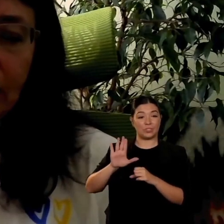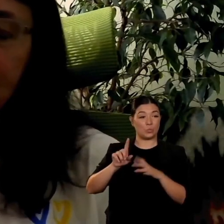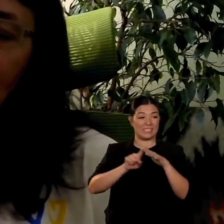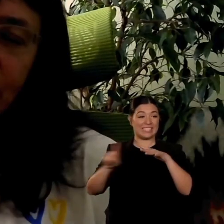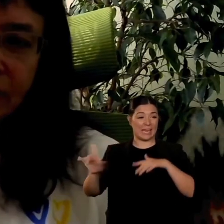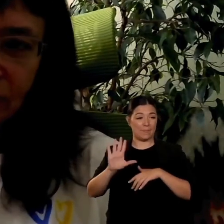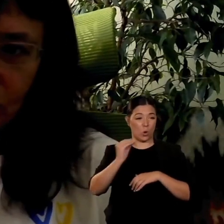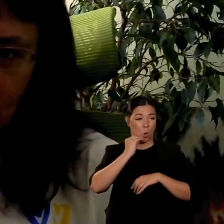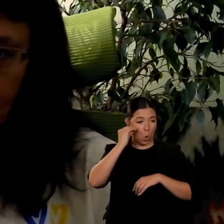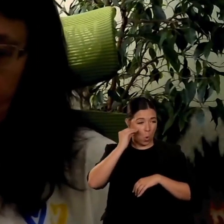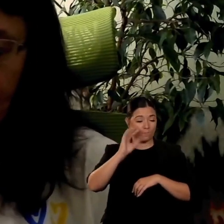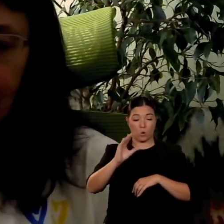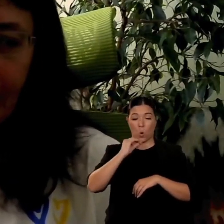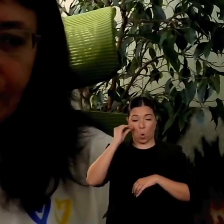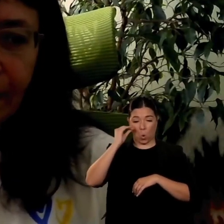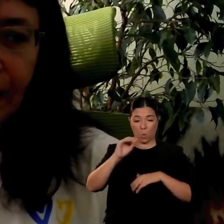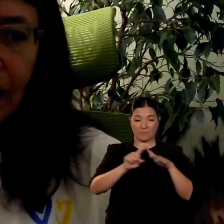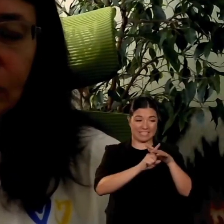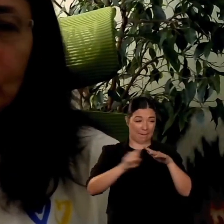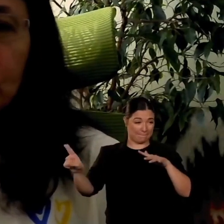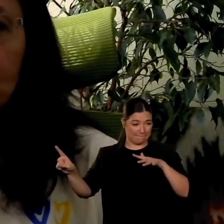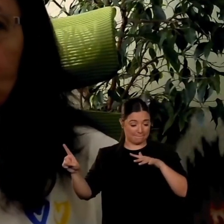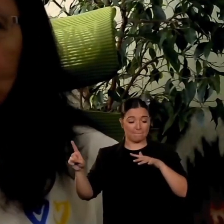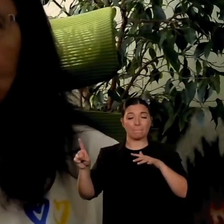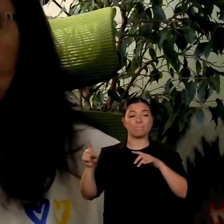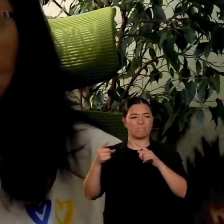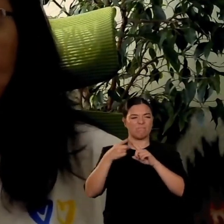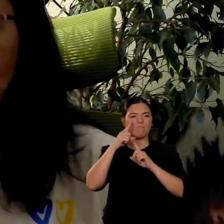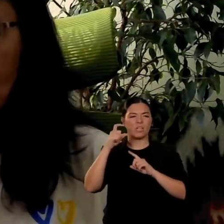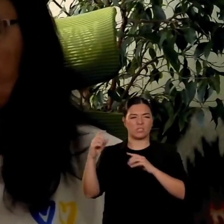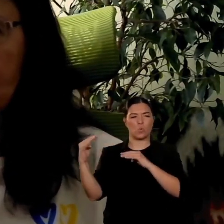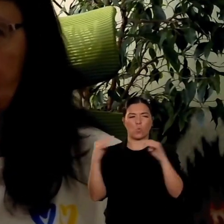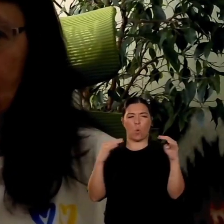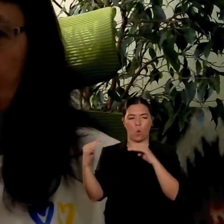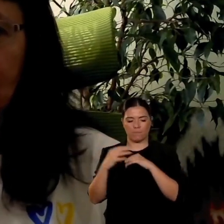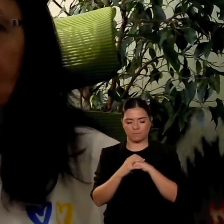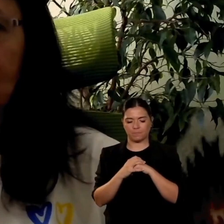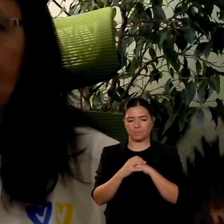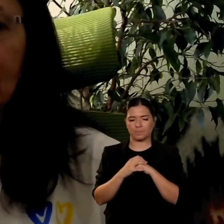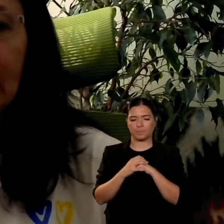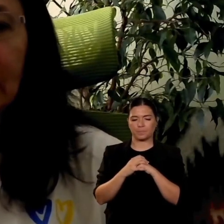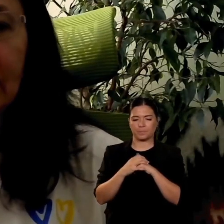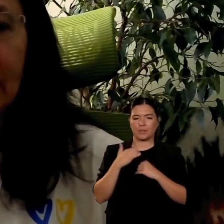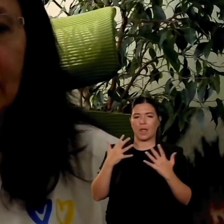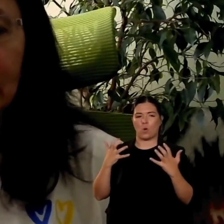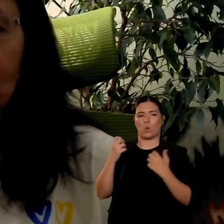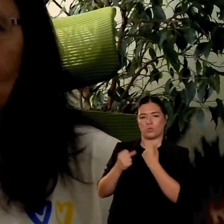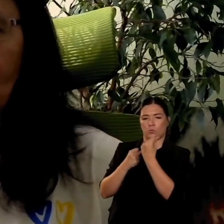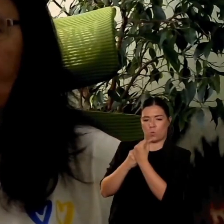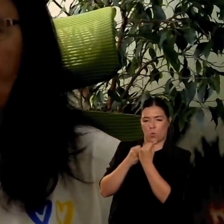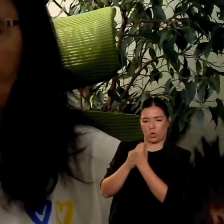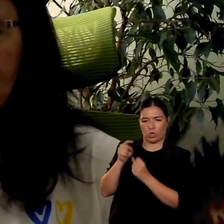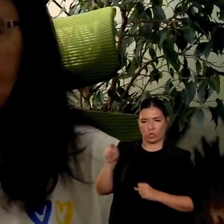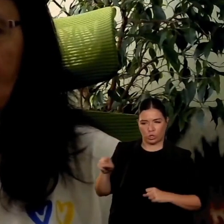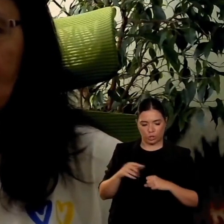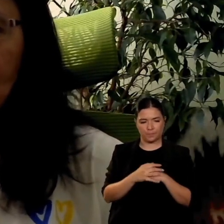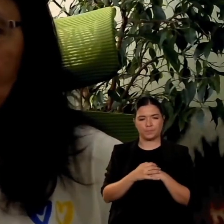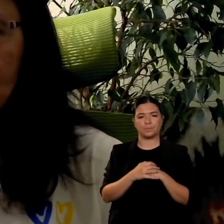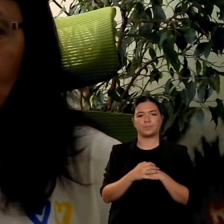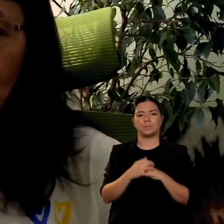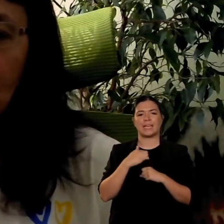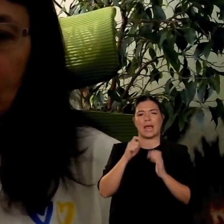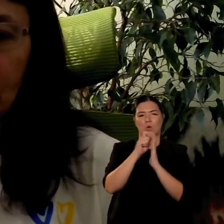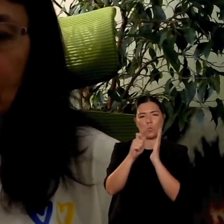un poema su una casa di carta e lo ho tradotto all'inglese e l'ho